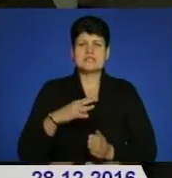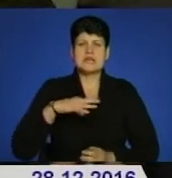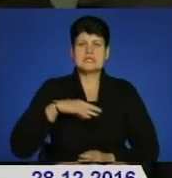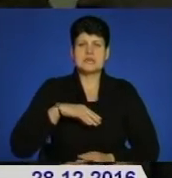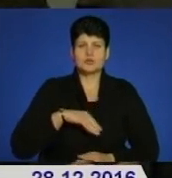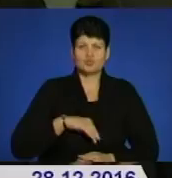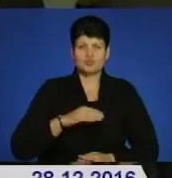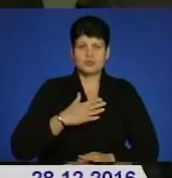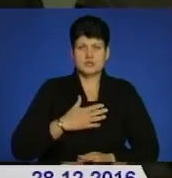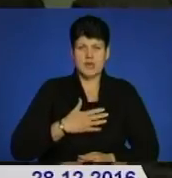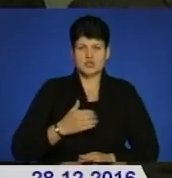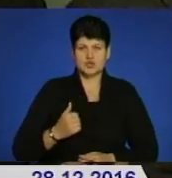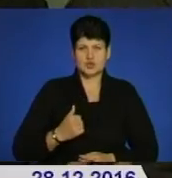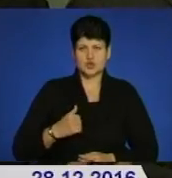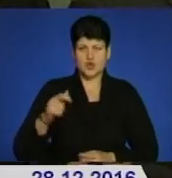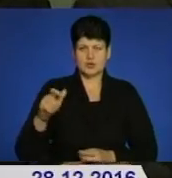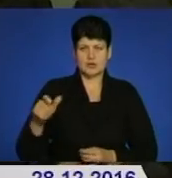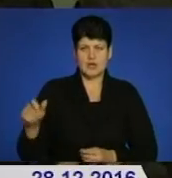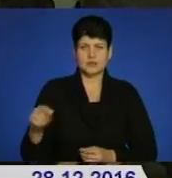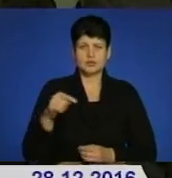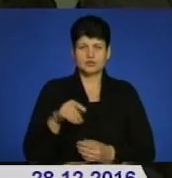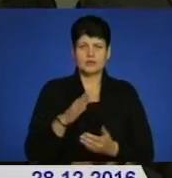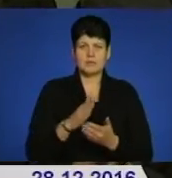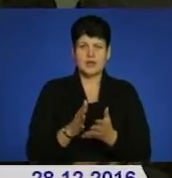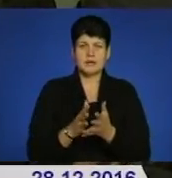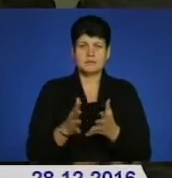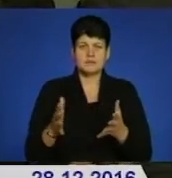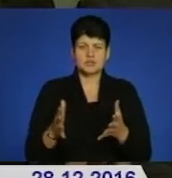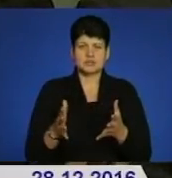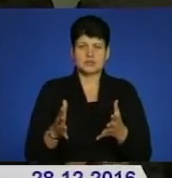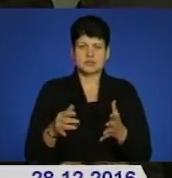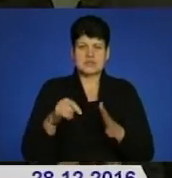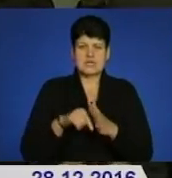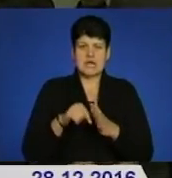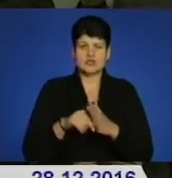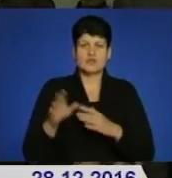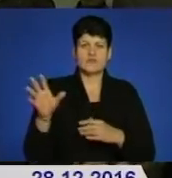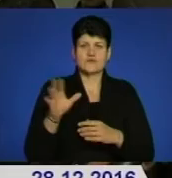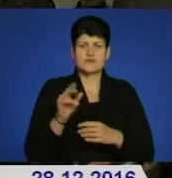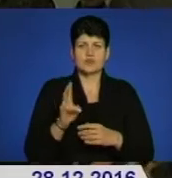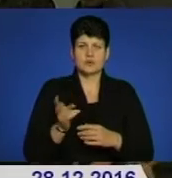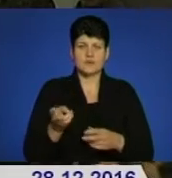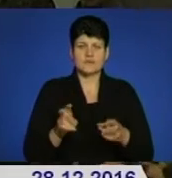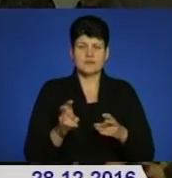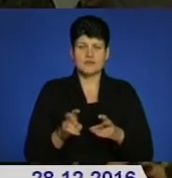наших солдат. Тут вона має більш таке публічне значення. Всі, хто відвідує